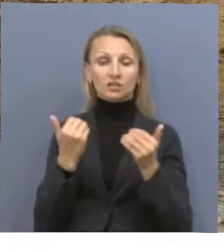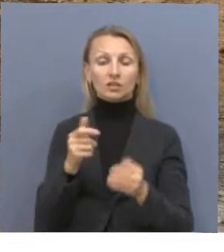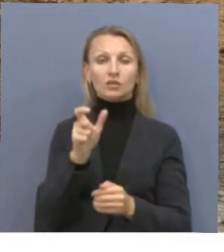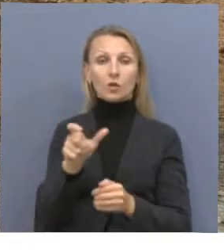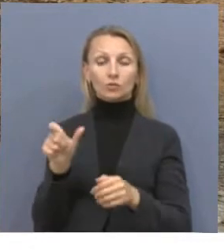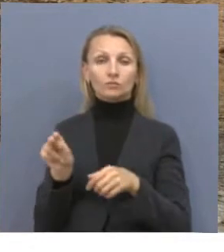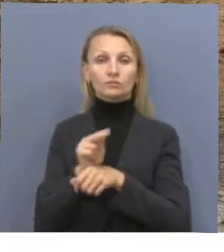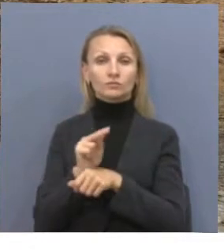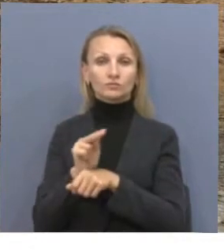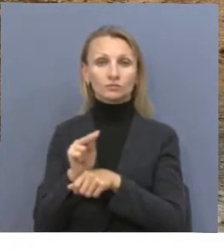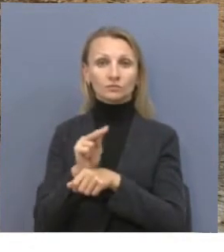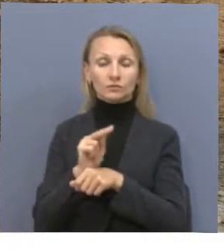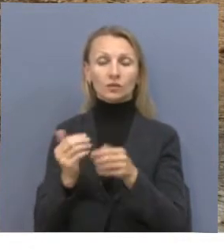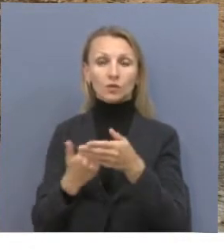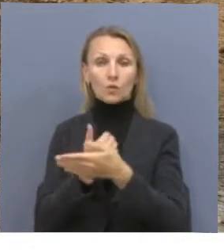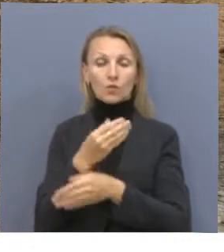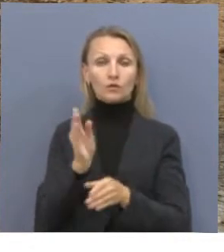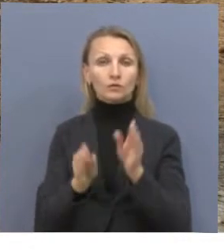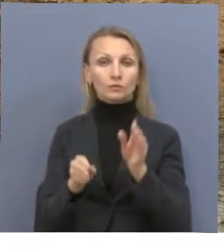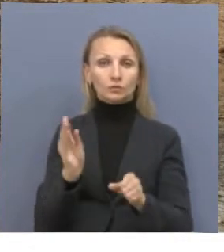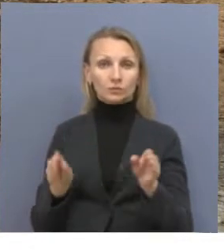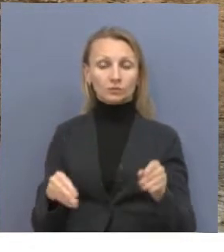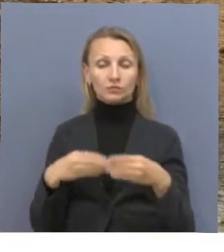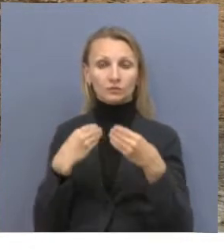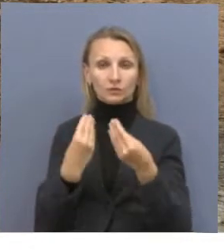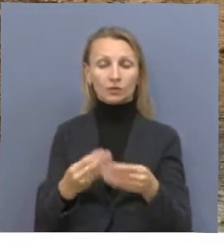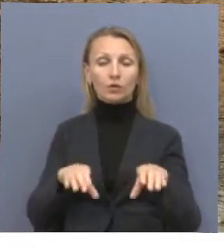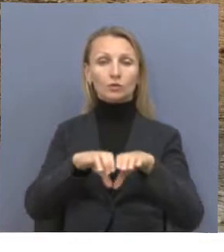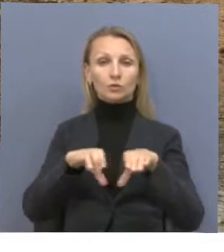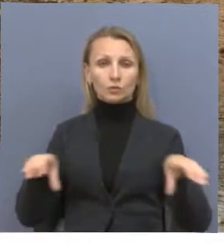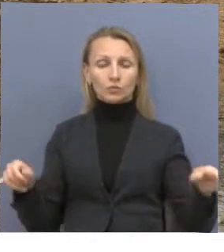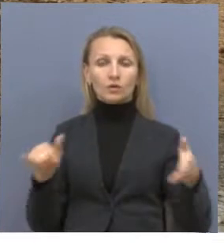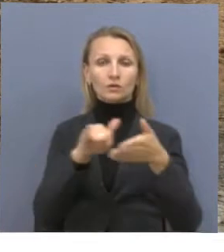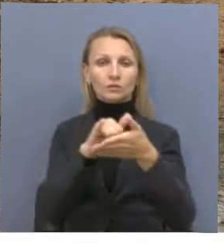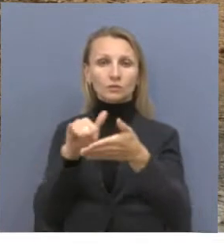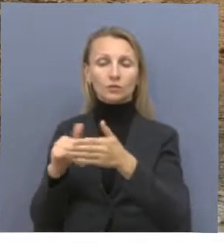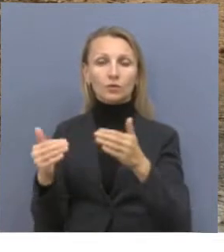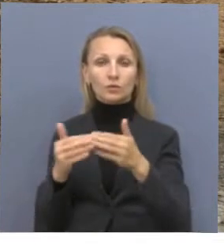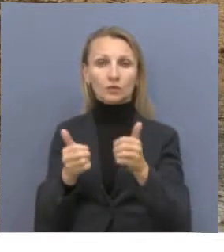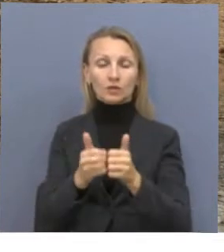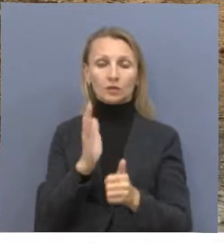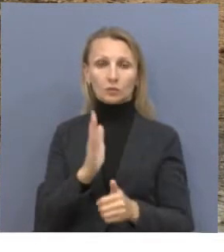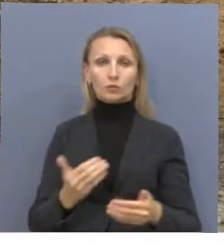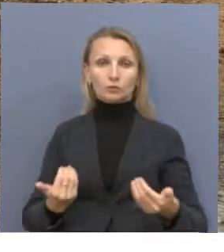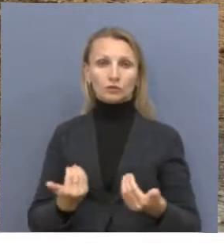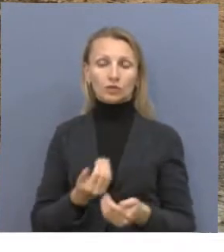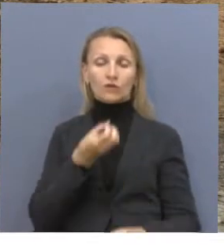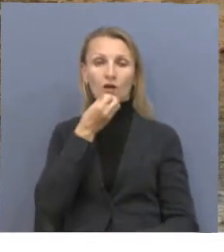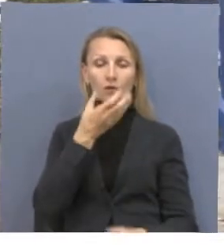домах, прокладывают новые трубопроводы, теплотрассы. И будут жить уже в хороших